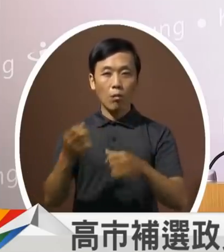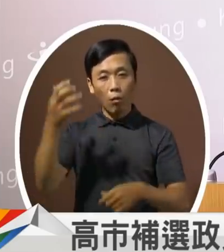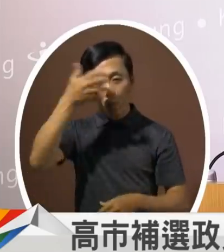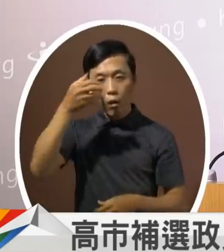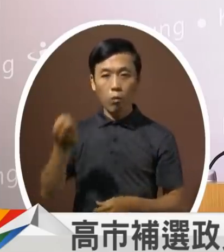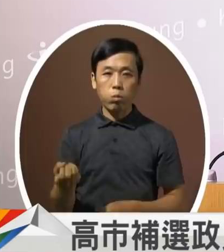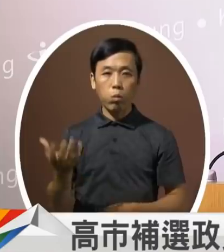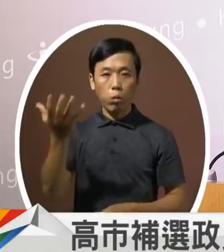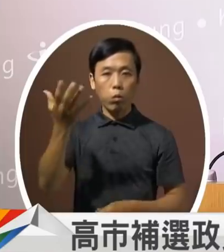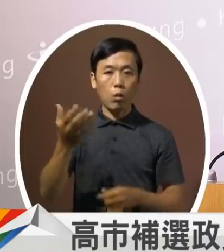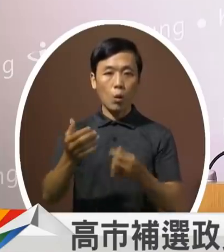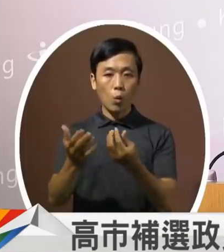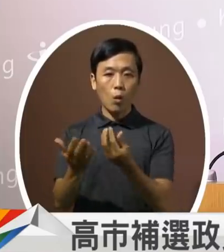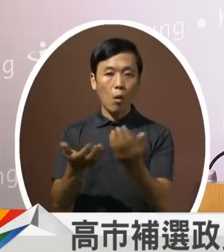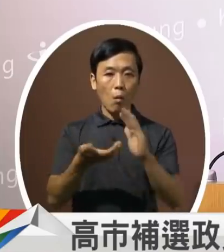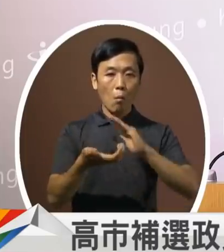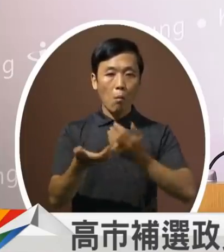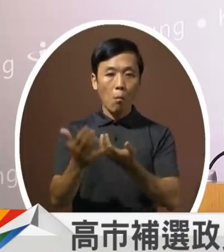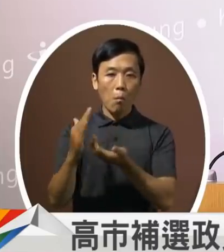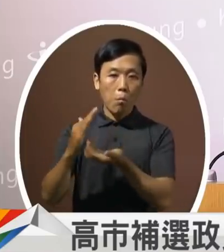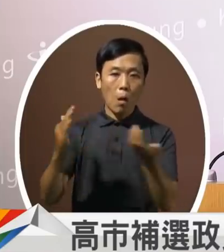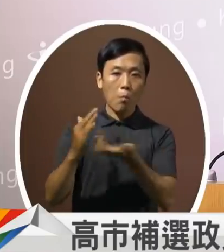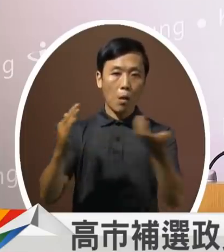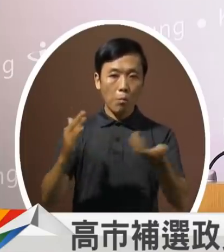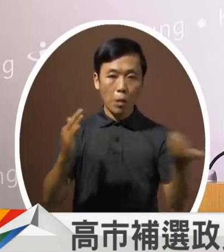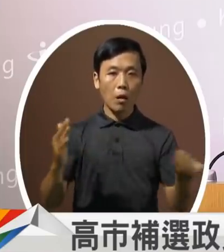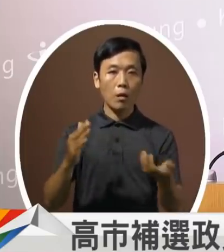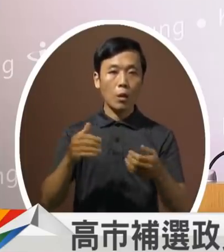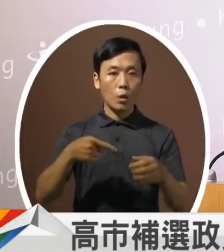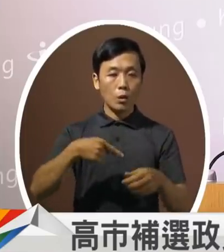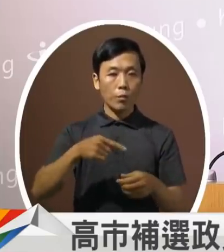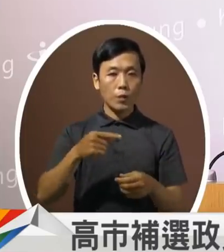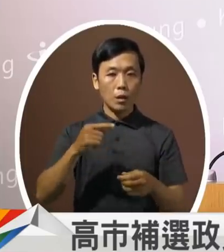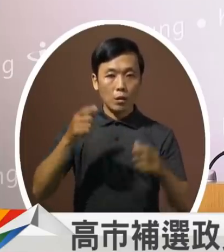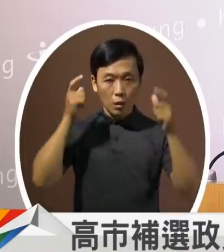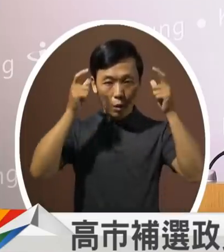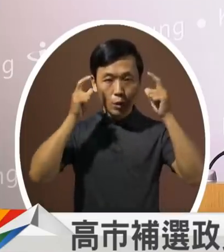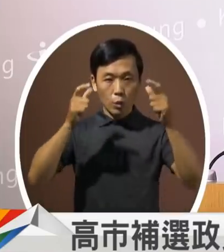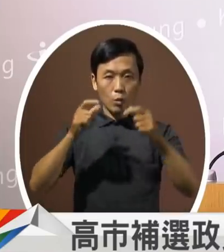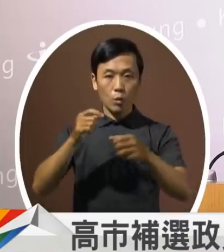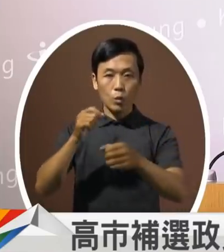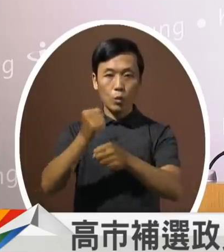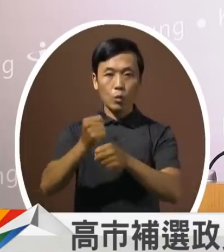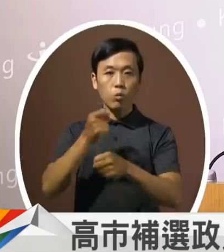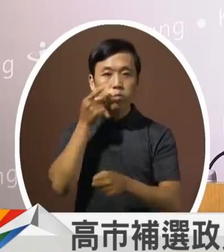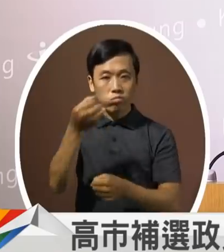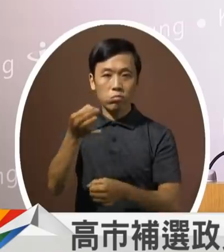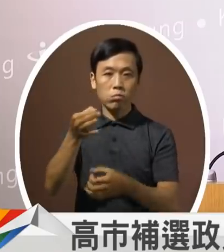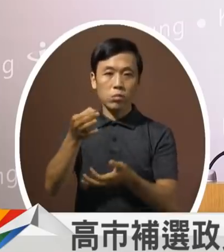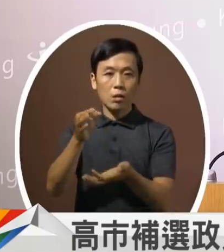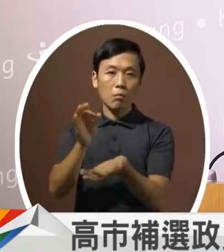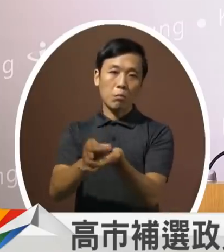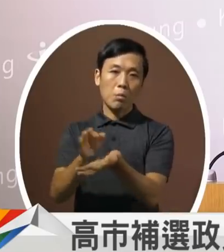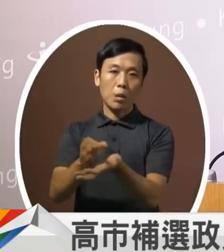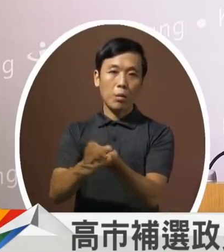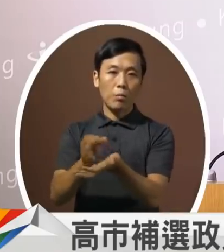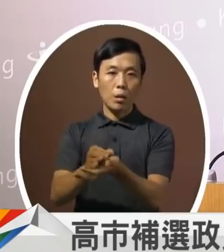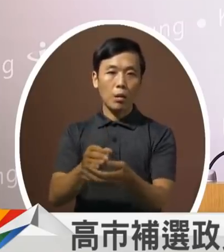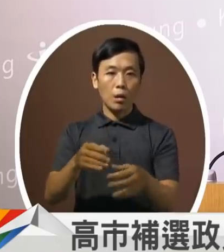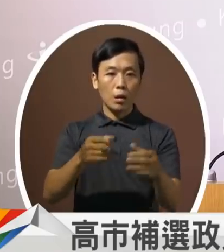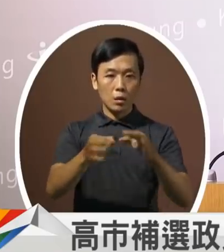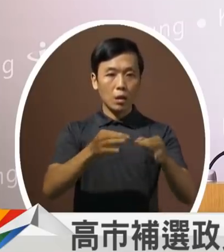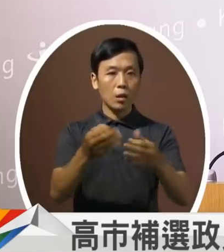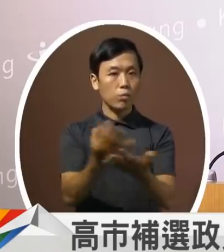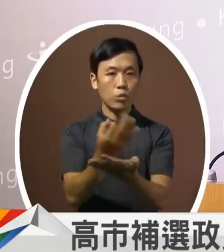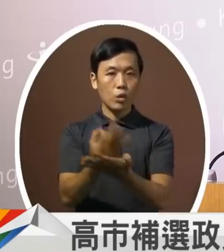减少或者是外遇有的也退到别的地方那高雄的低薪工作机会少产业不够多元化造成